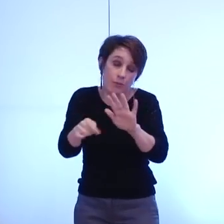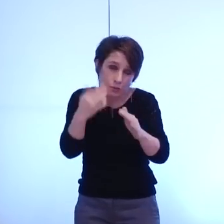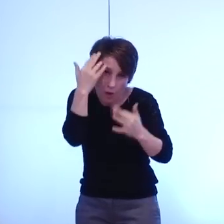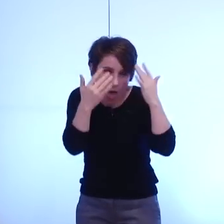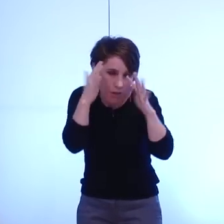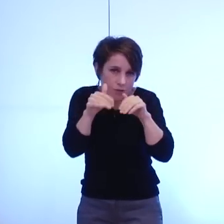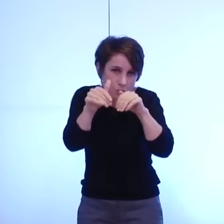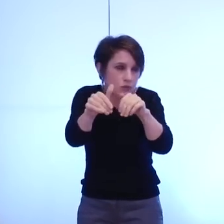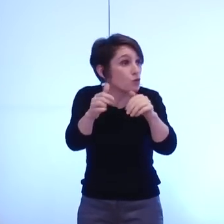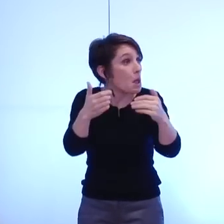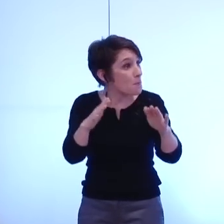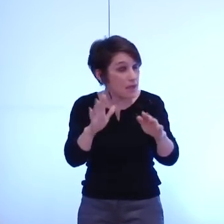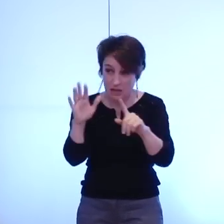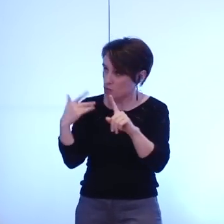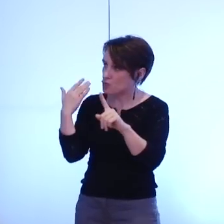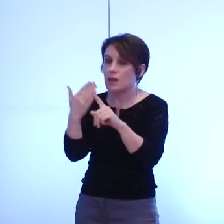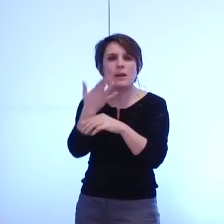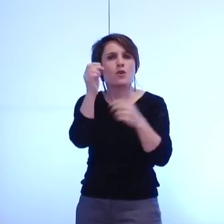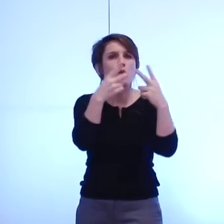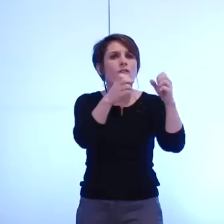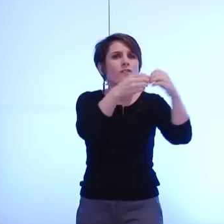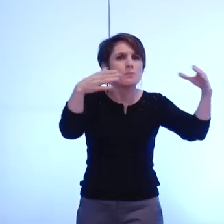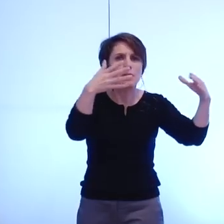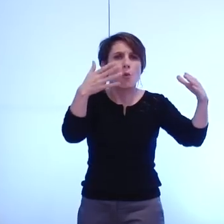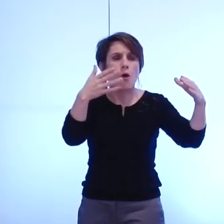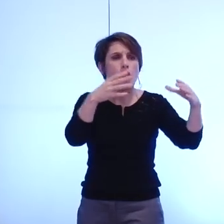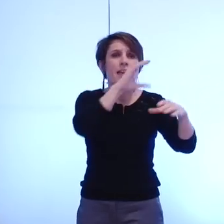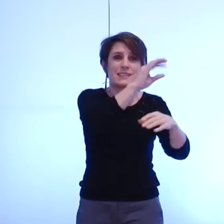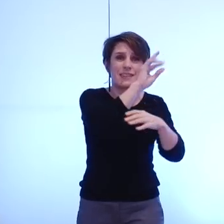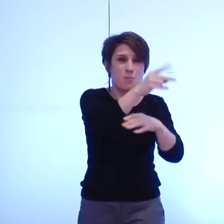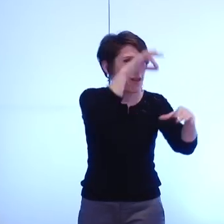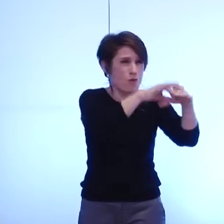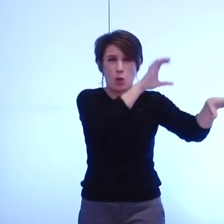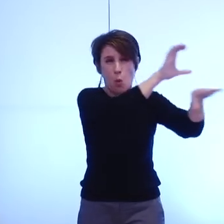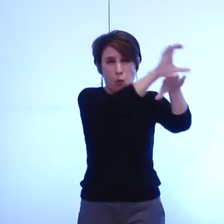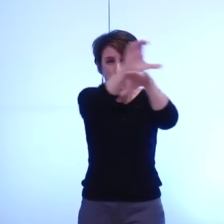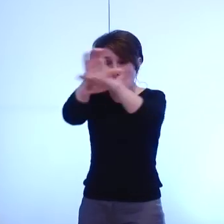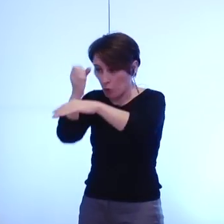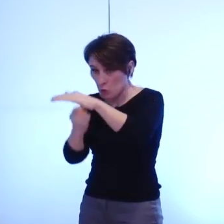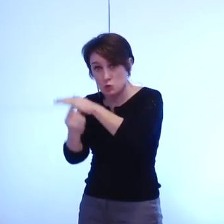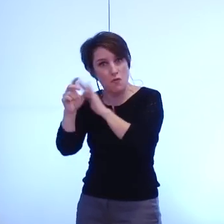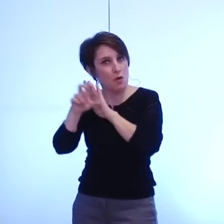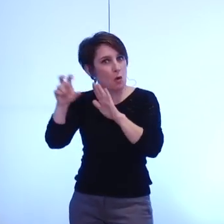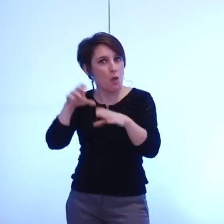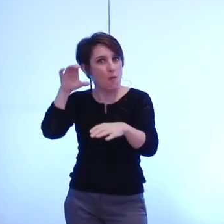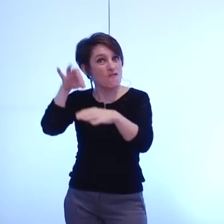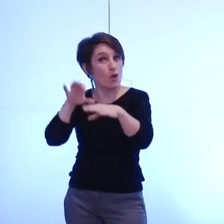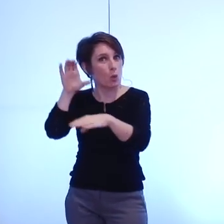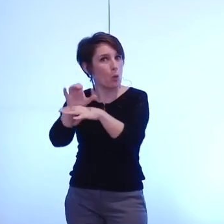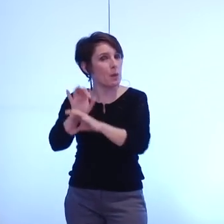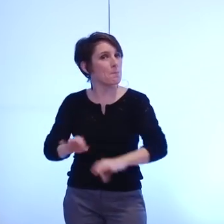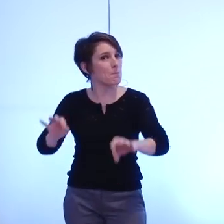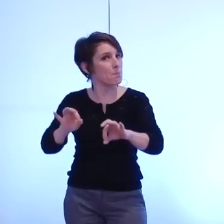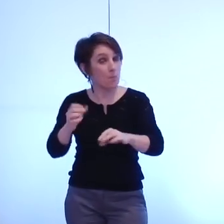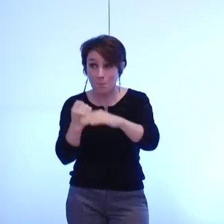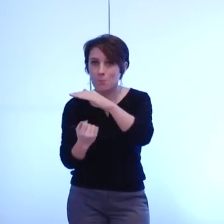les CTP de toutes les métropoles avaient voté contre ce n'est pas le cas ici je mets cette délibération